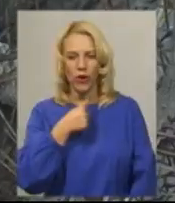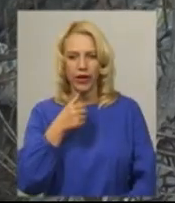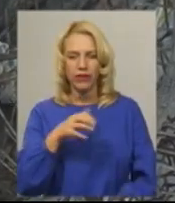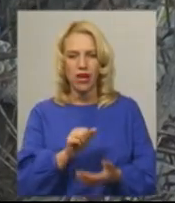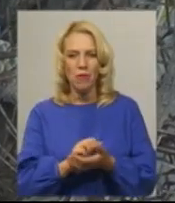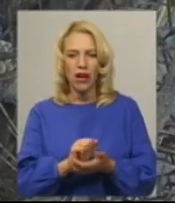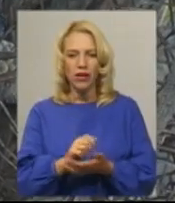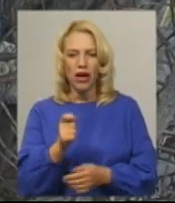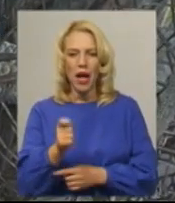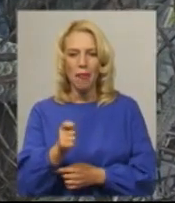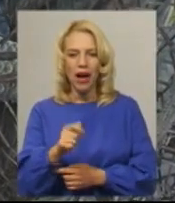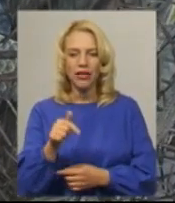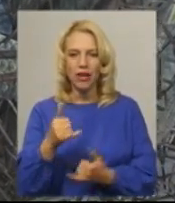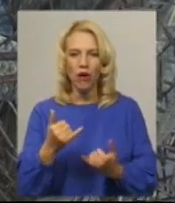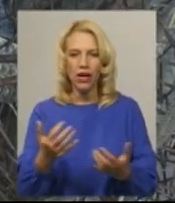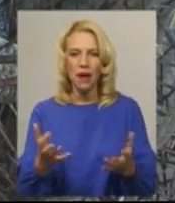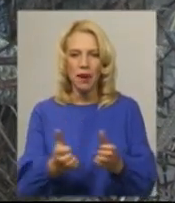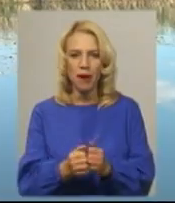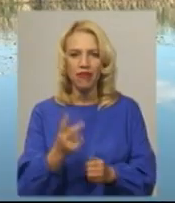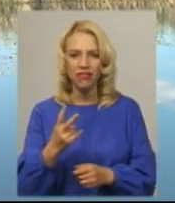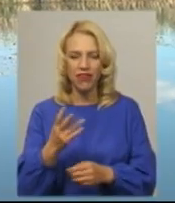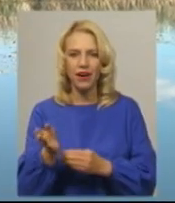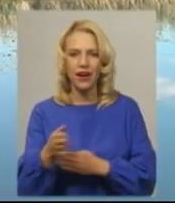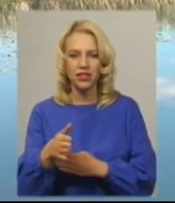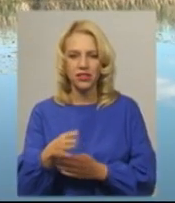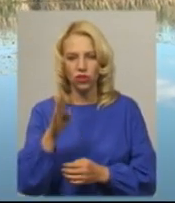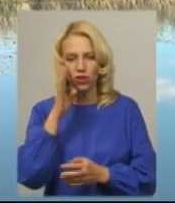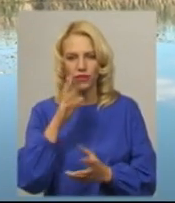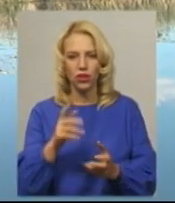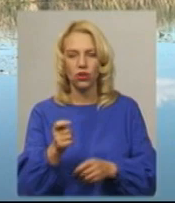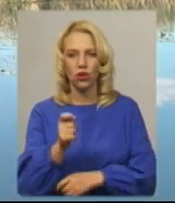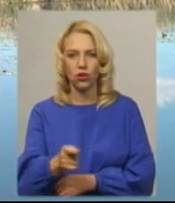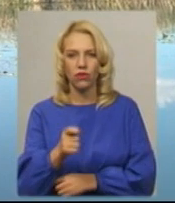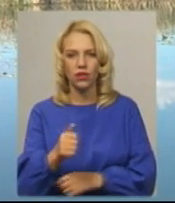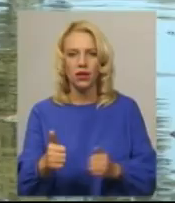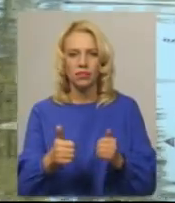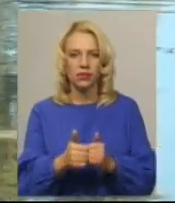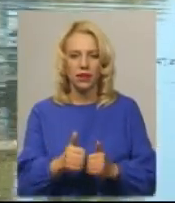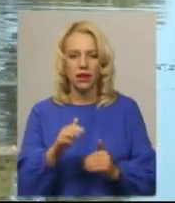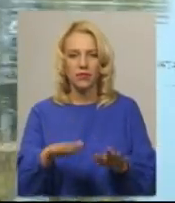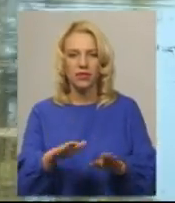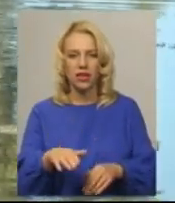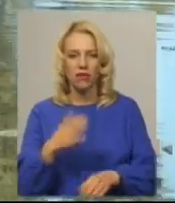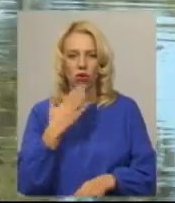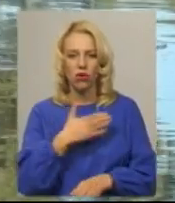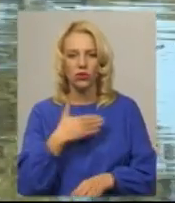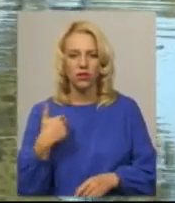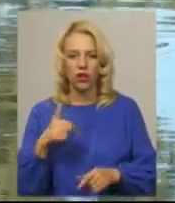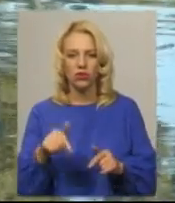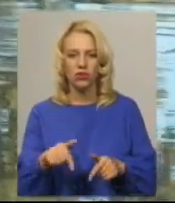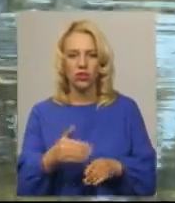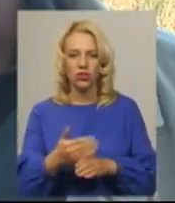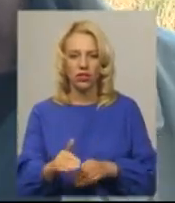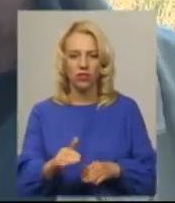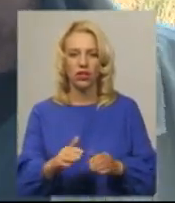займається рибальством. Сьогодні впіймав два карасі. Чоловік ловить рибу біля місцевого костелу. Каже, в цій частині річки риби мертвої